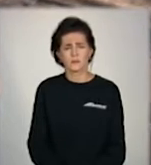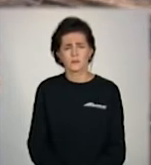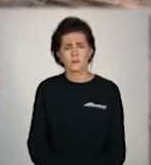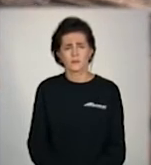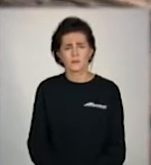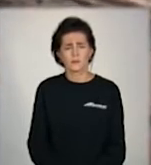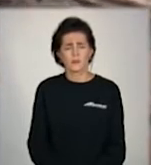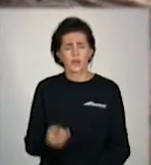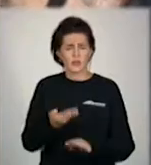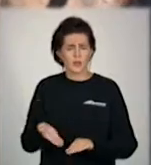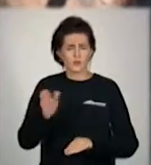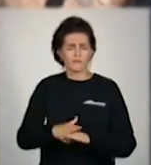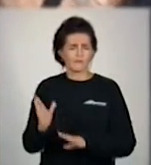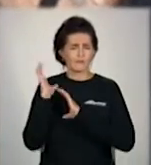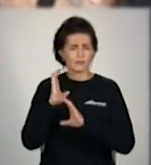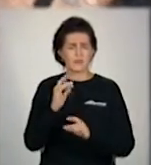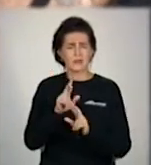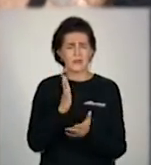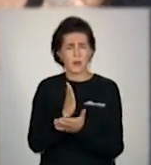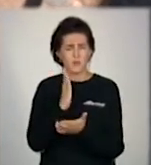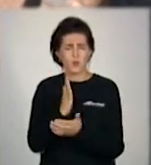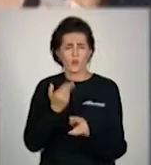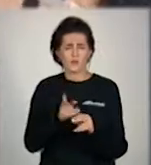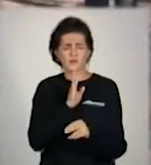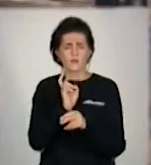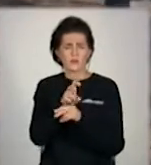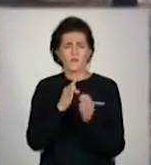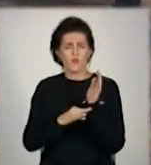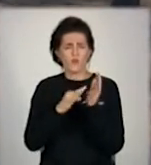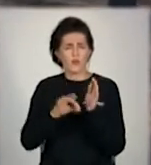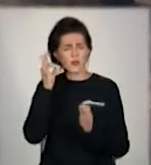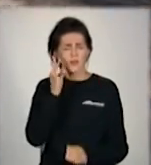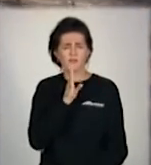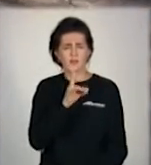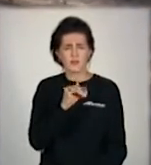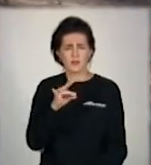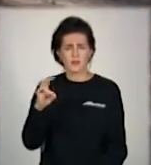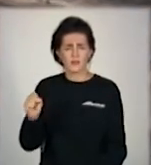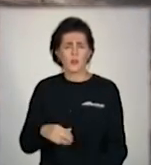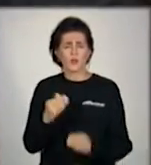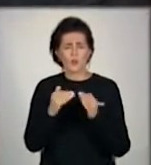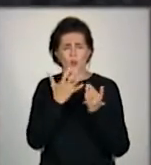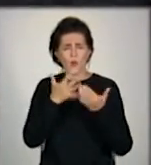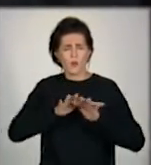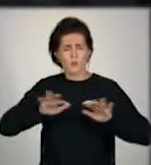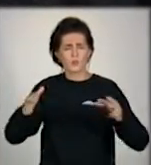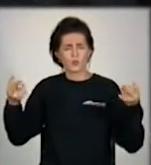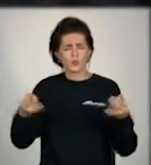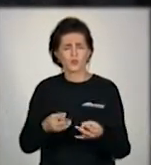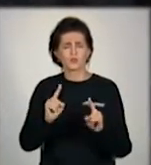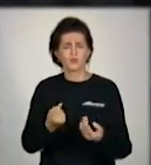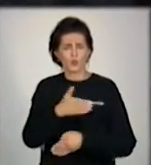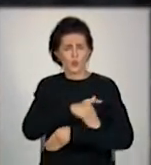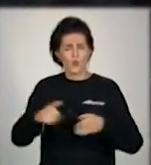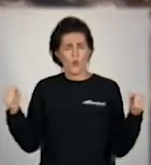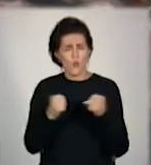Важкий візок та сокира. З таким набором прийшла до лісу 80-річна пані Ніна. Каже, їм обігрівати чимось треба, бо на вулиці